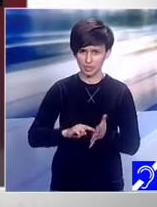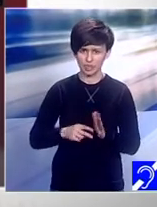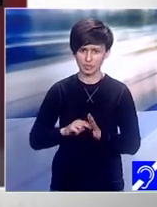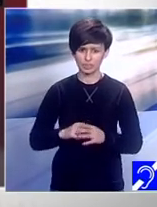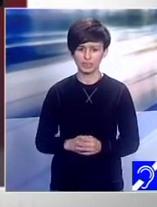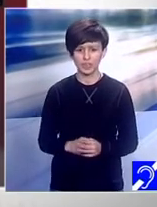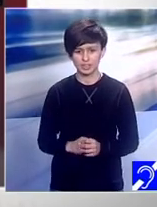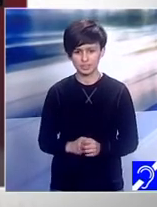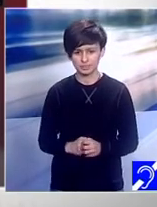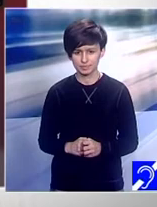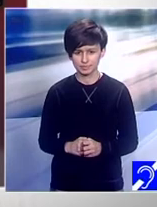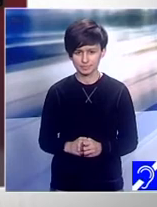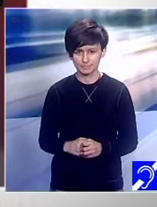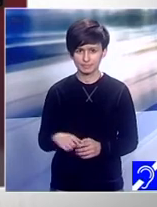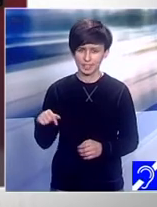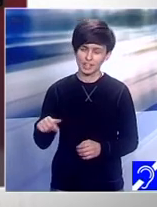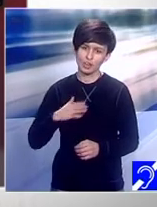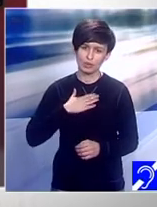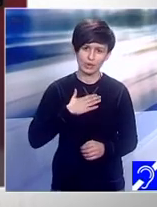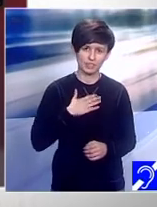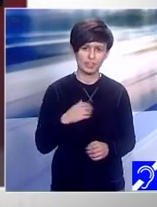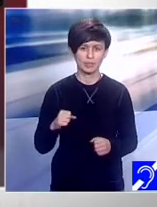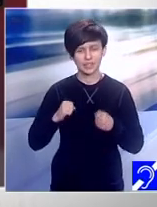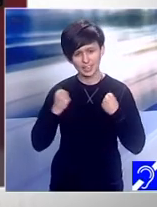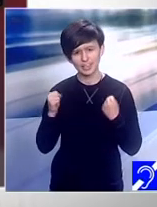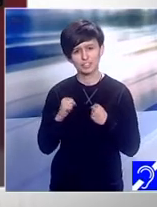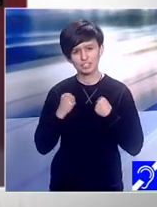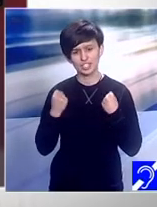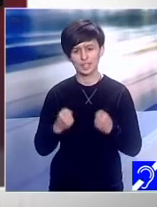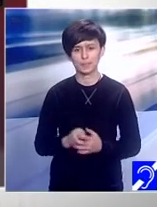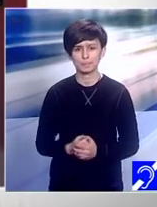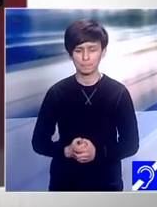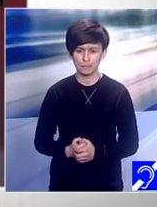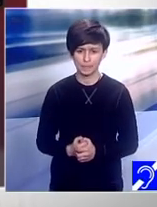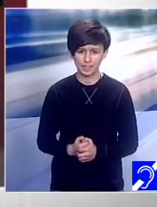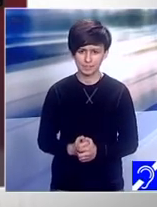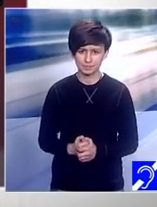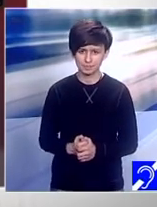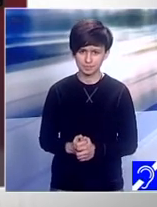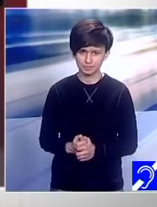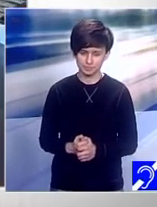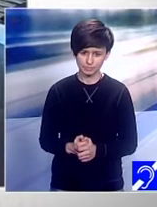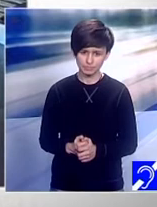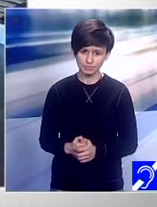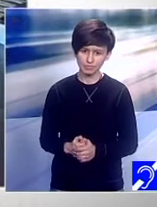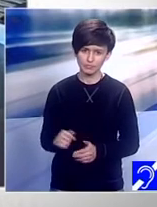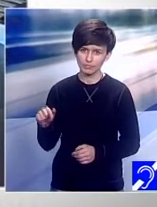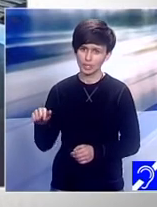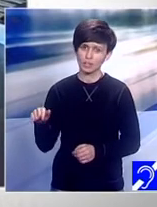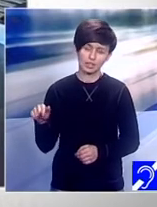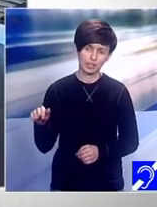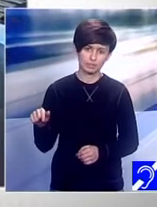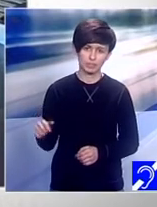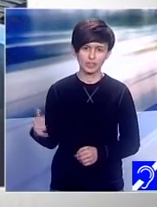veselie. avem energie, avem... Ați călătorit de la Huedin, ați venit la Cluj,